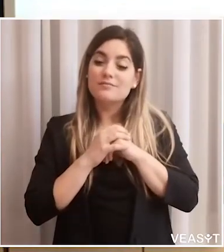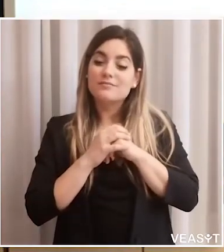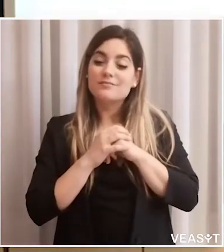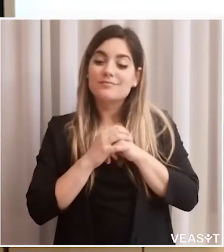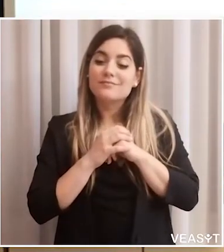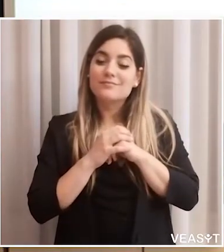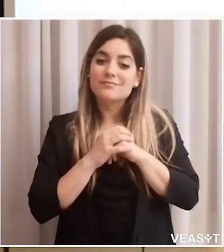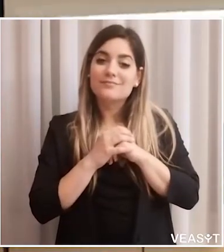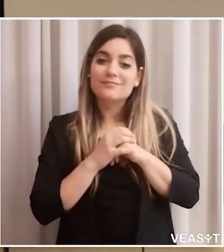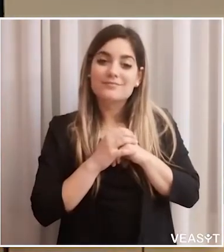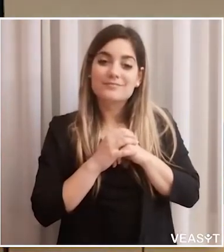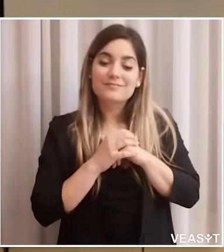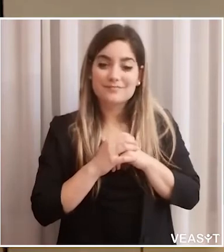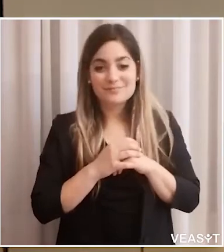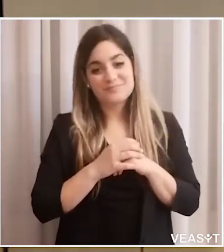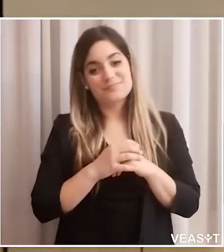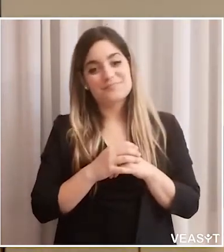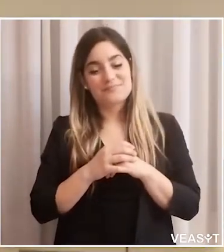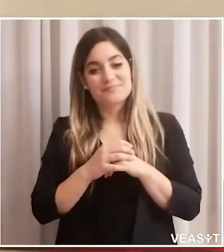sicurezza. Prego dottor Fraccaroli.